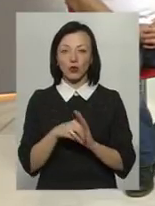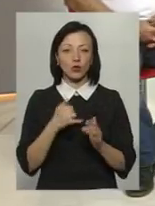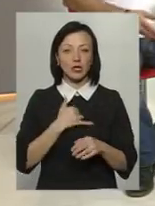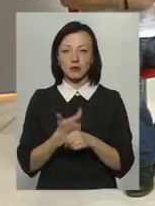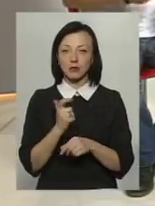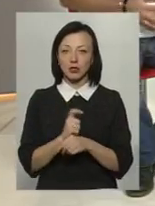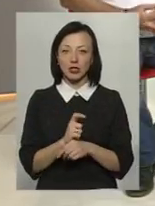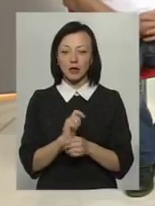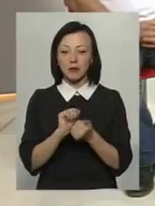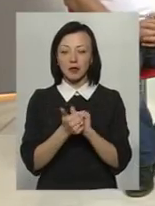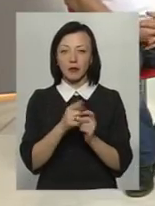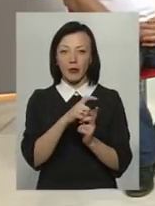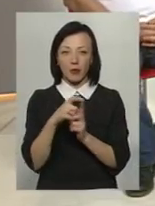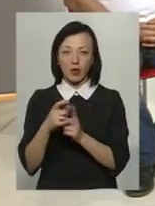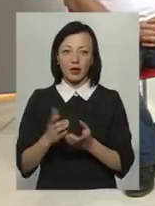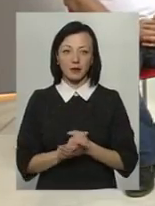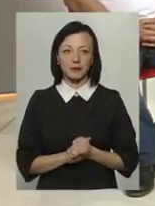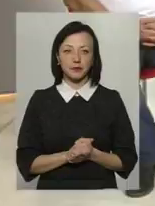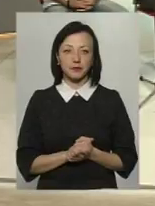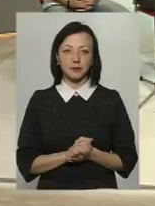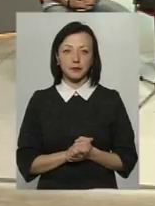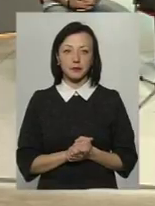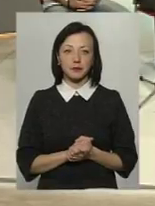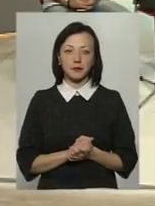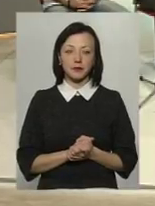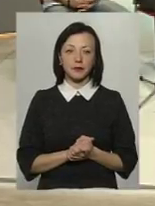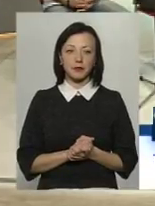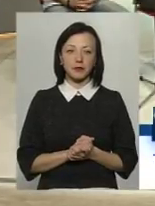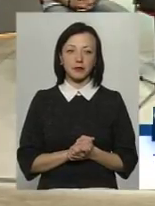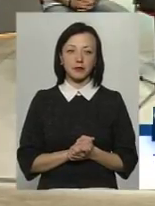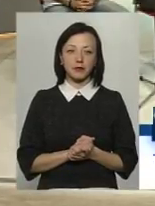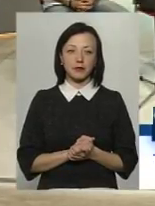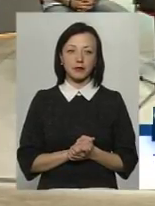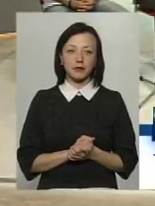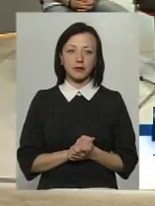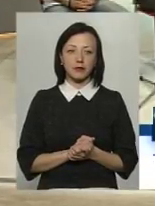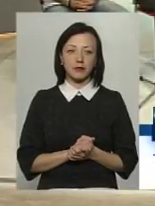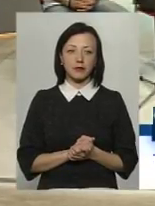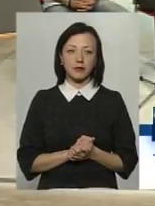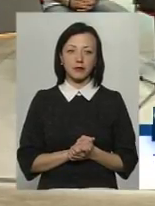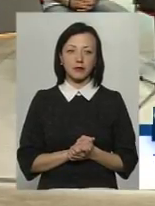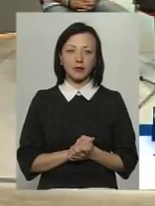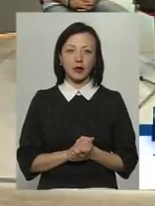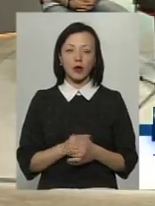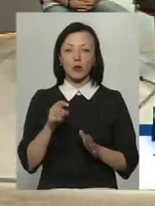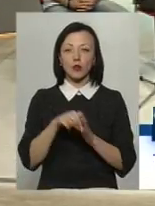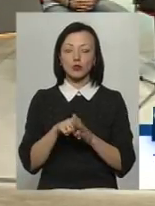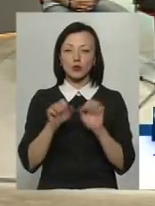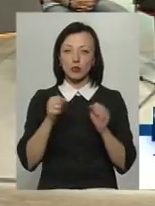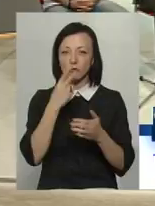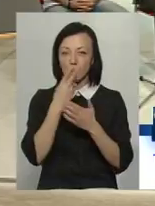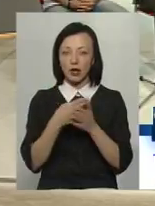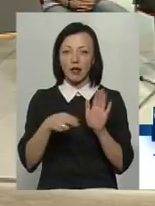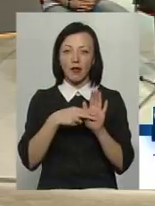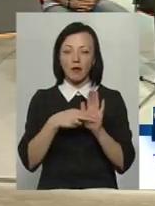більше така підміна поняттів. По суті, і так само ми можемо побачити, наприклад, лейбл